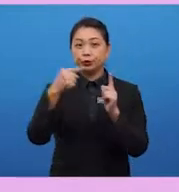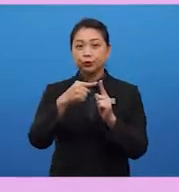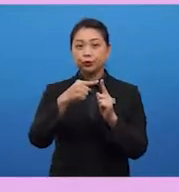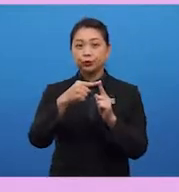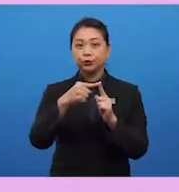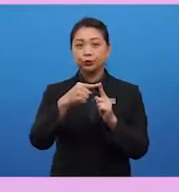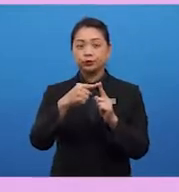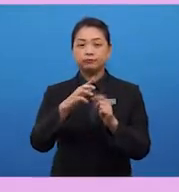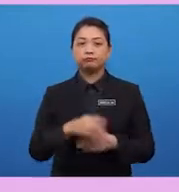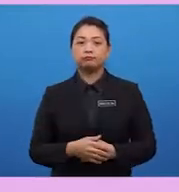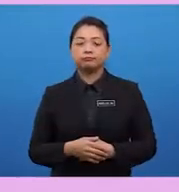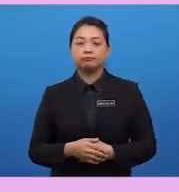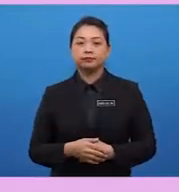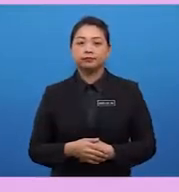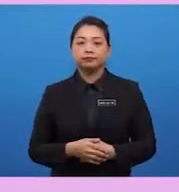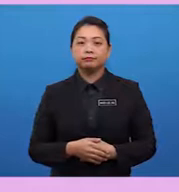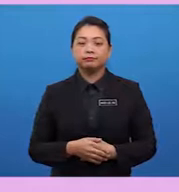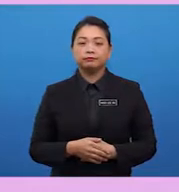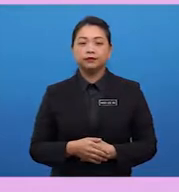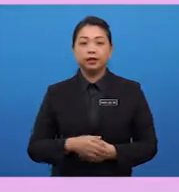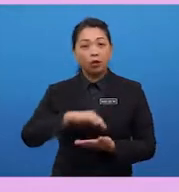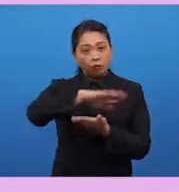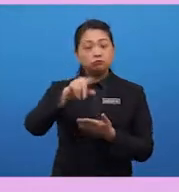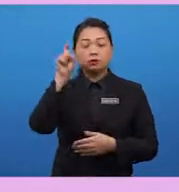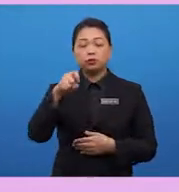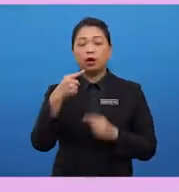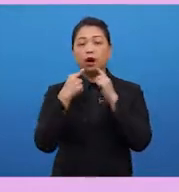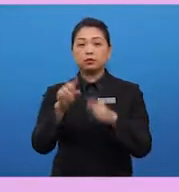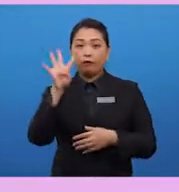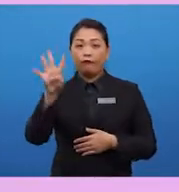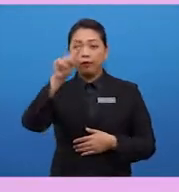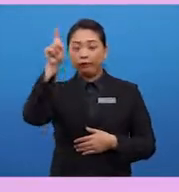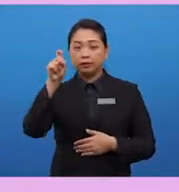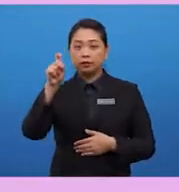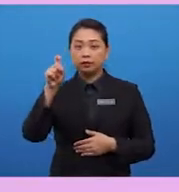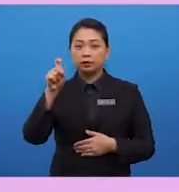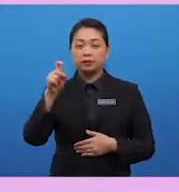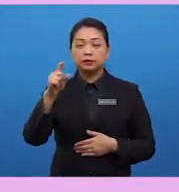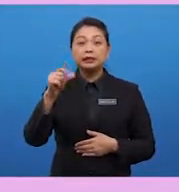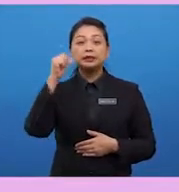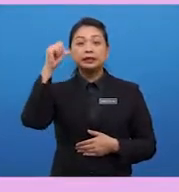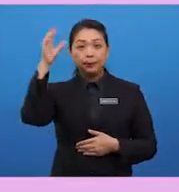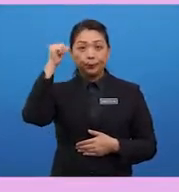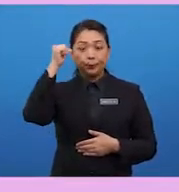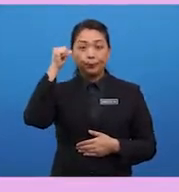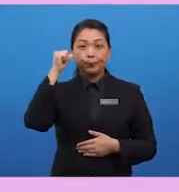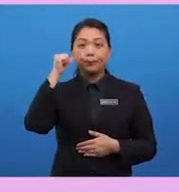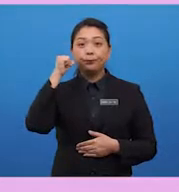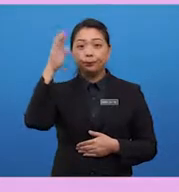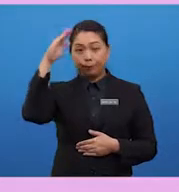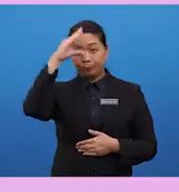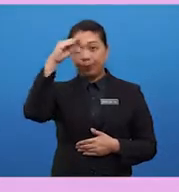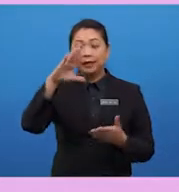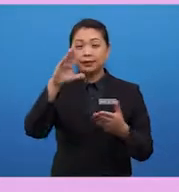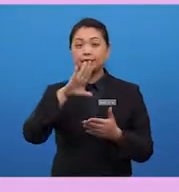And she will need to answer all the 4 questions that her brother had asked her. And you need to sign off